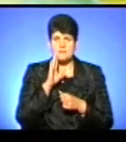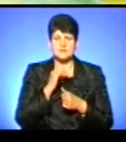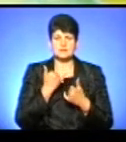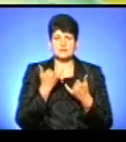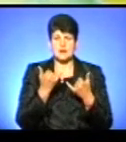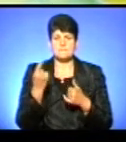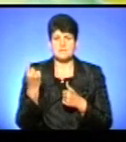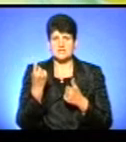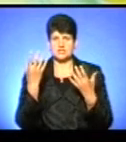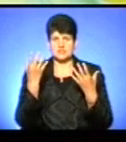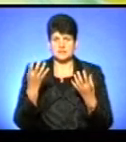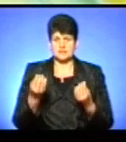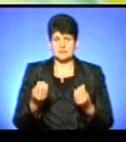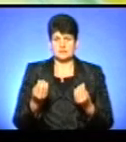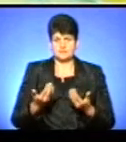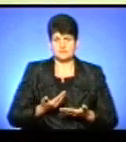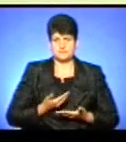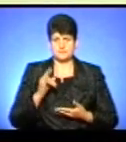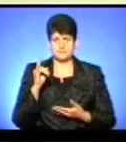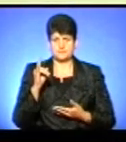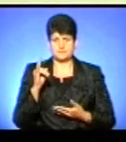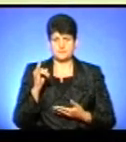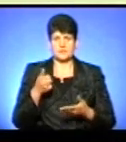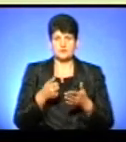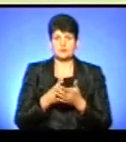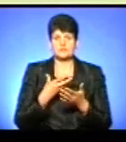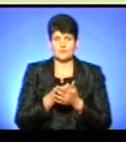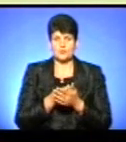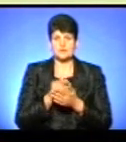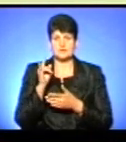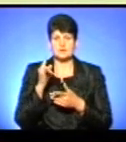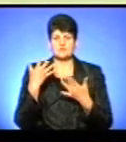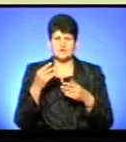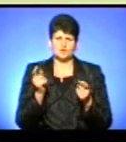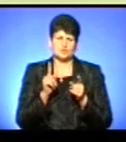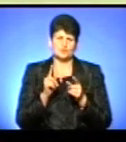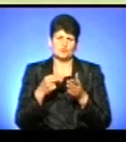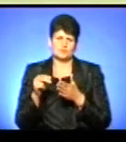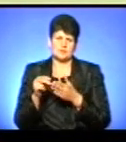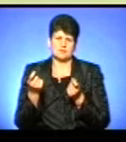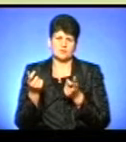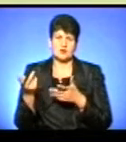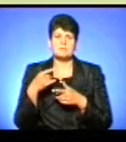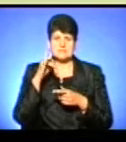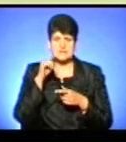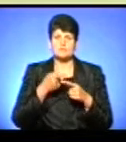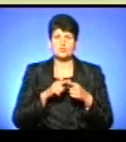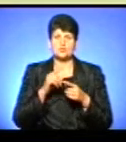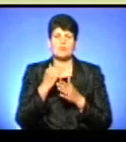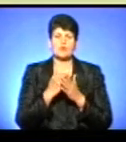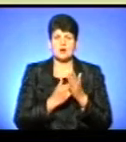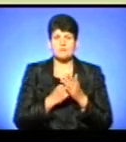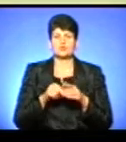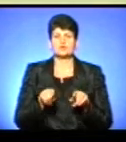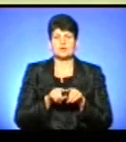для перших днів перебування дитинки. До свого малюка ми вже деякі речі придбали необхідні, а так як ми знали про цю програму,